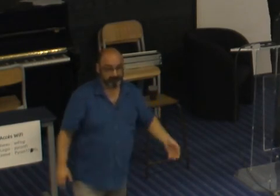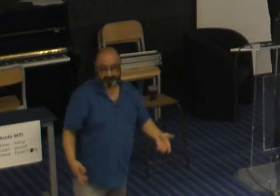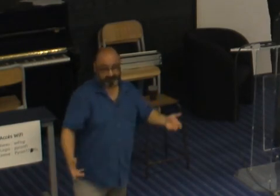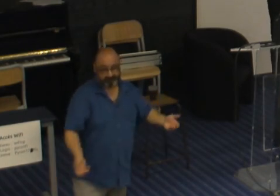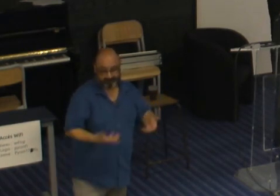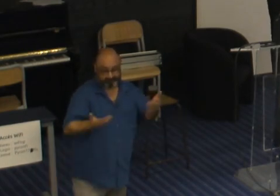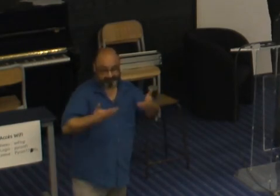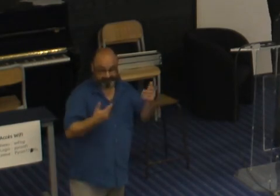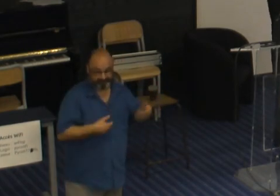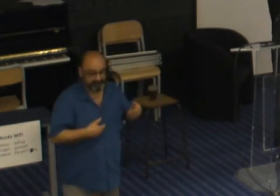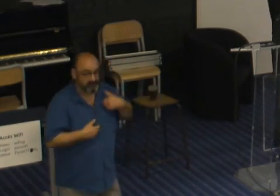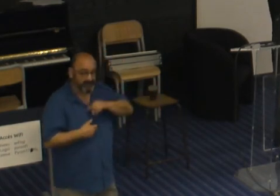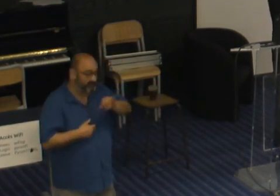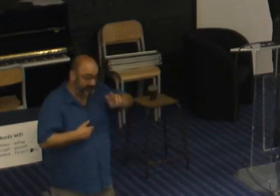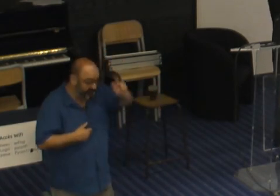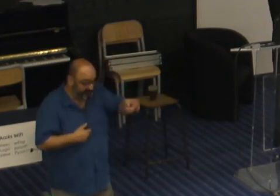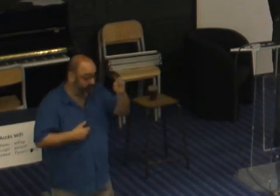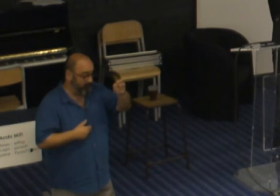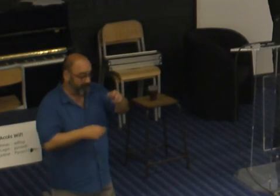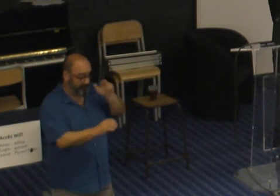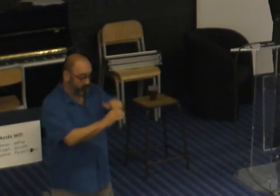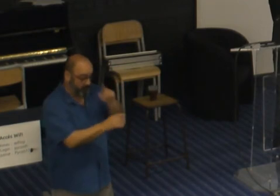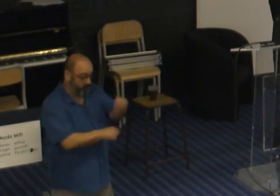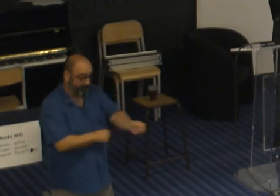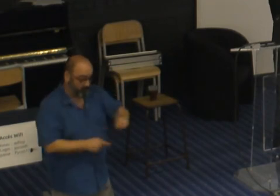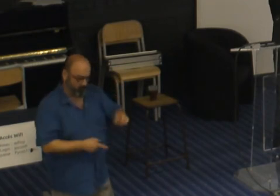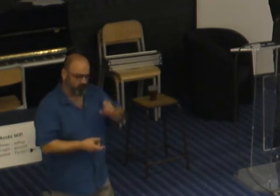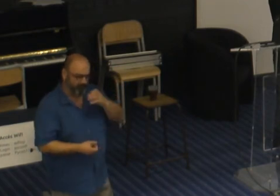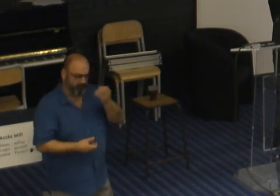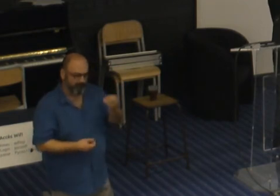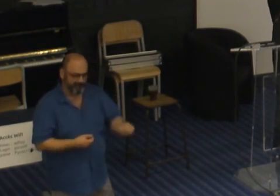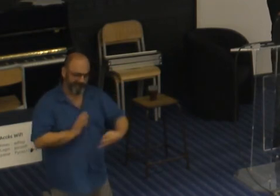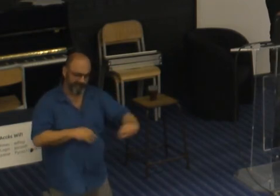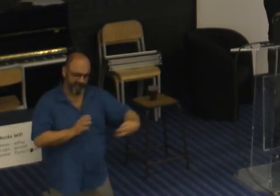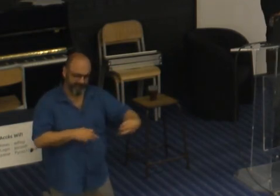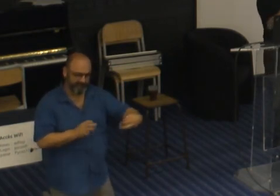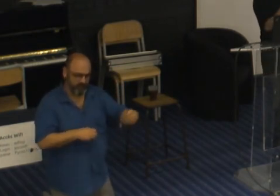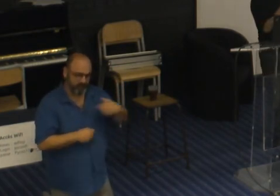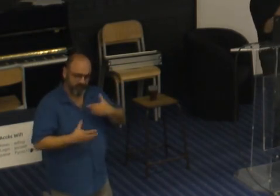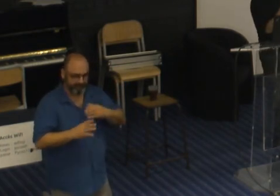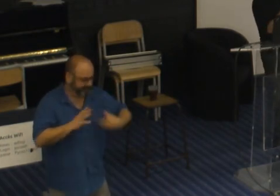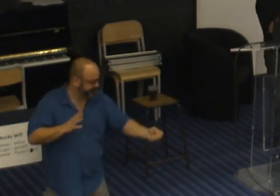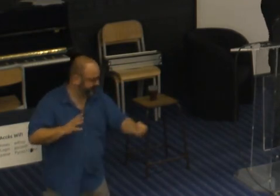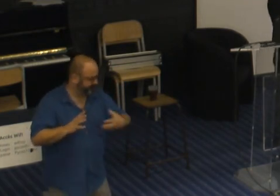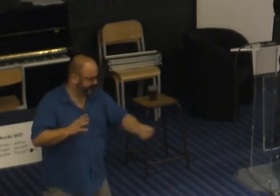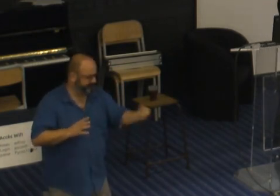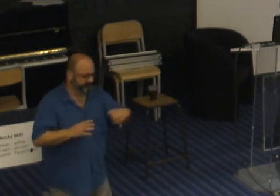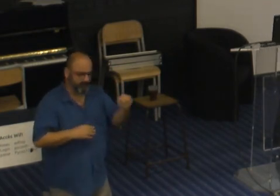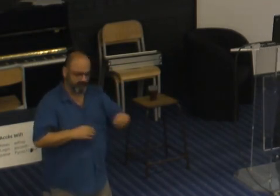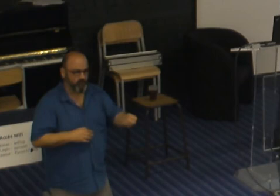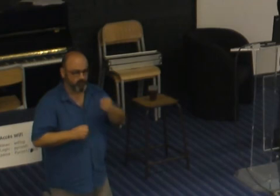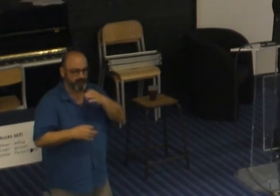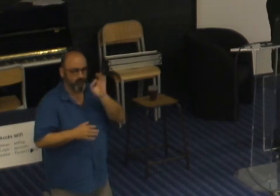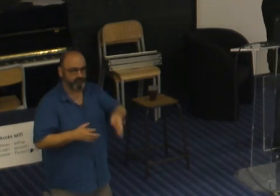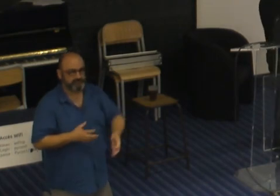veux dire bon j jamais piqué un pain au chocolat un enfant c'est plutôt l'inverse d'ailleurs c'est moi qui me fais voler des pains au chocolat par des enfants